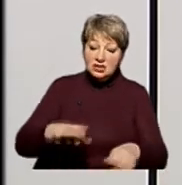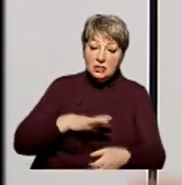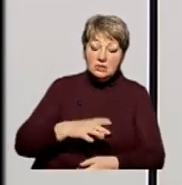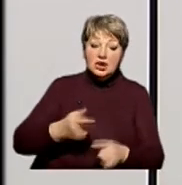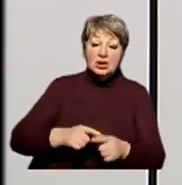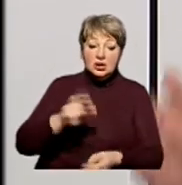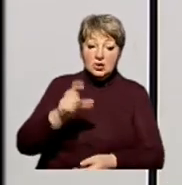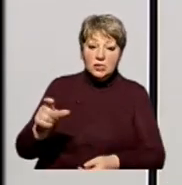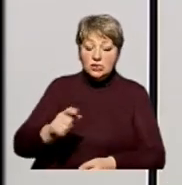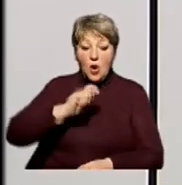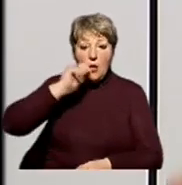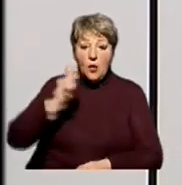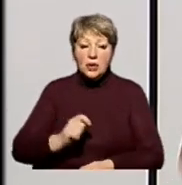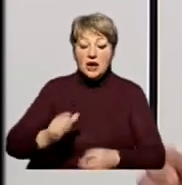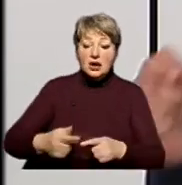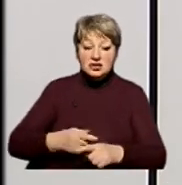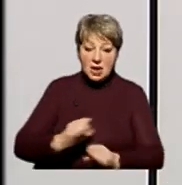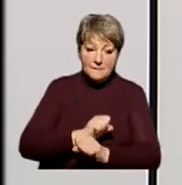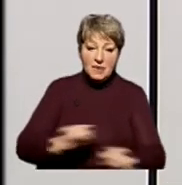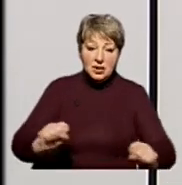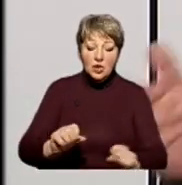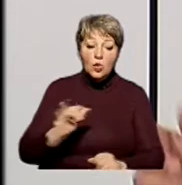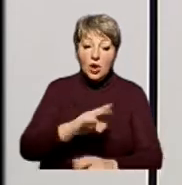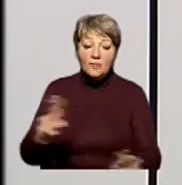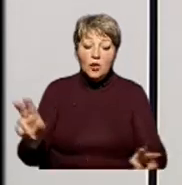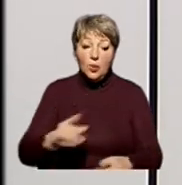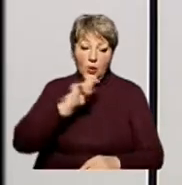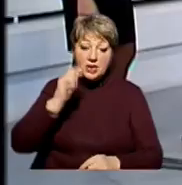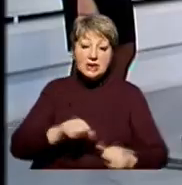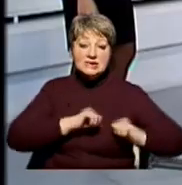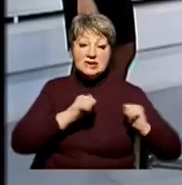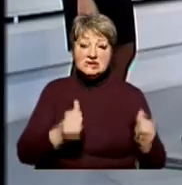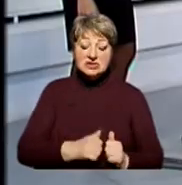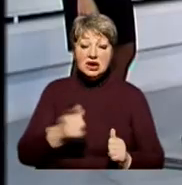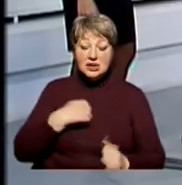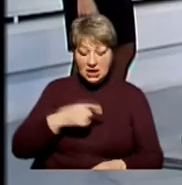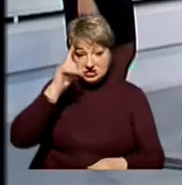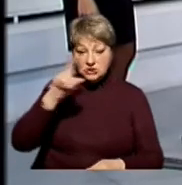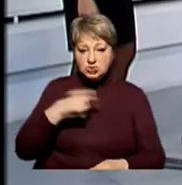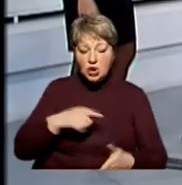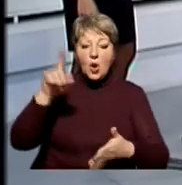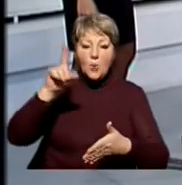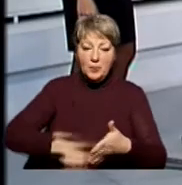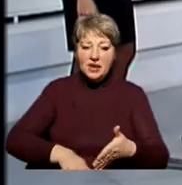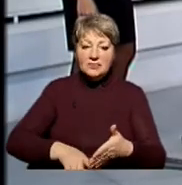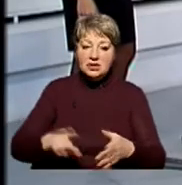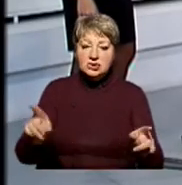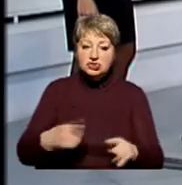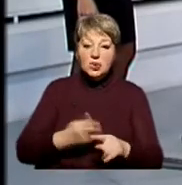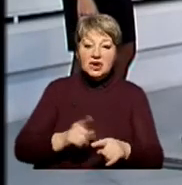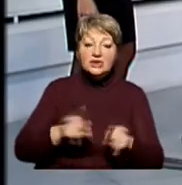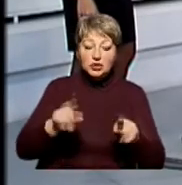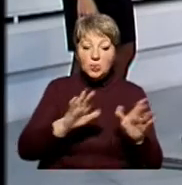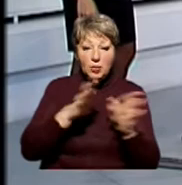українці, патріоти, люди, для яких Україна в серці. Я переконаний, що зможу відповідати цим критеріям. І я впевнений, що це